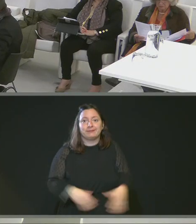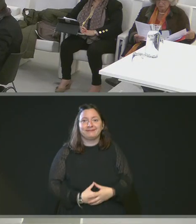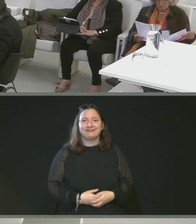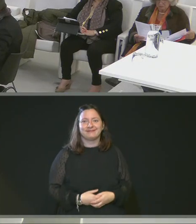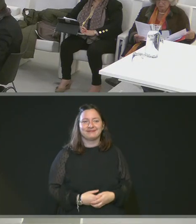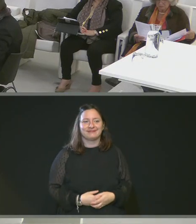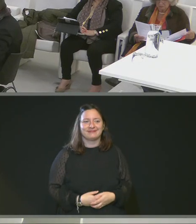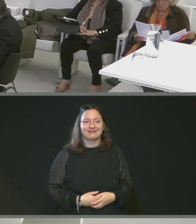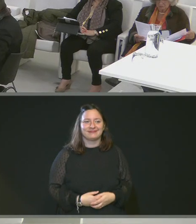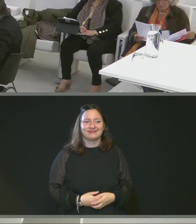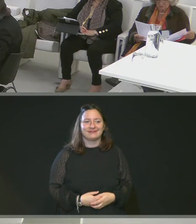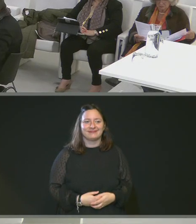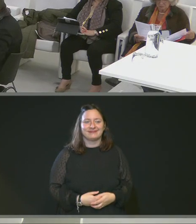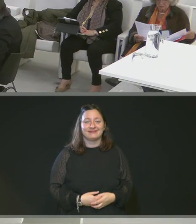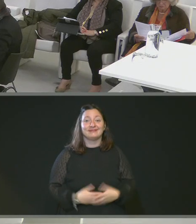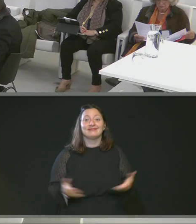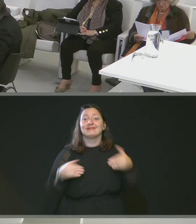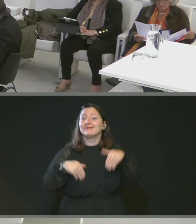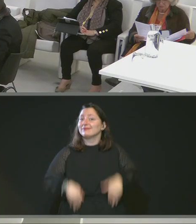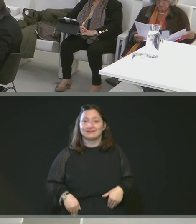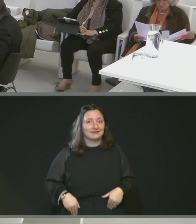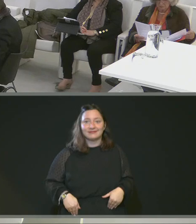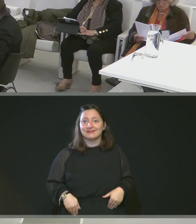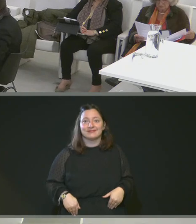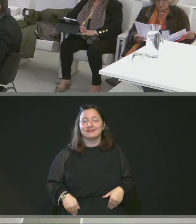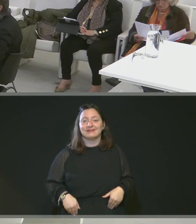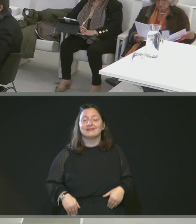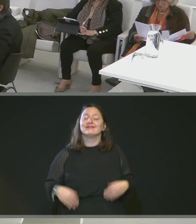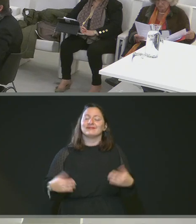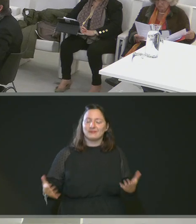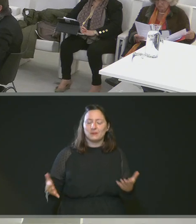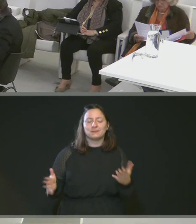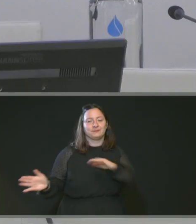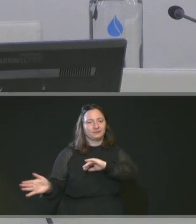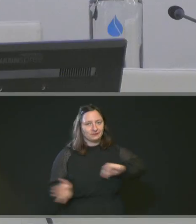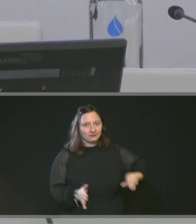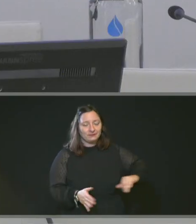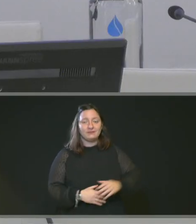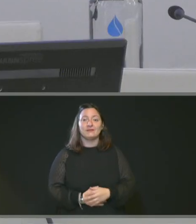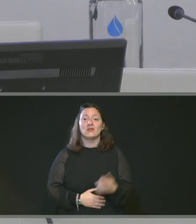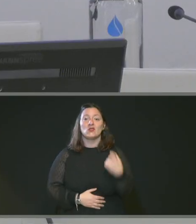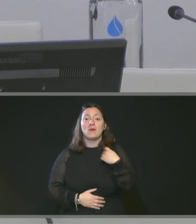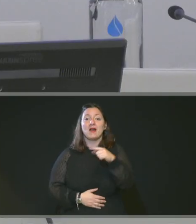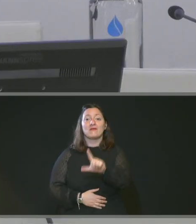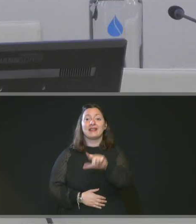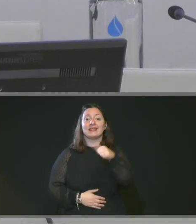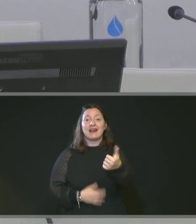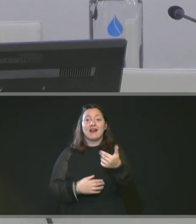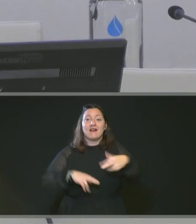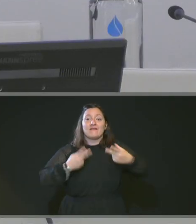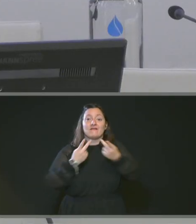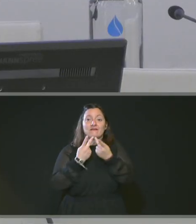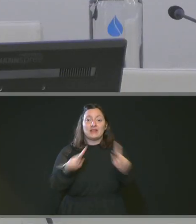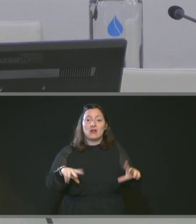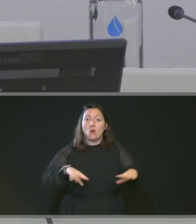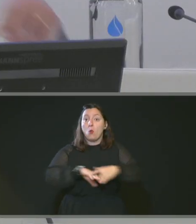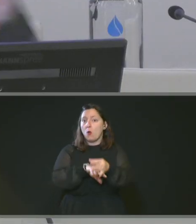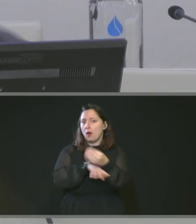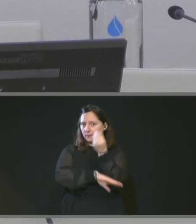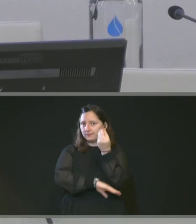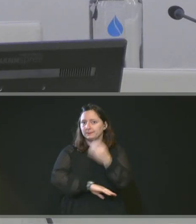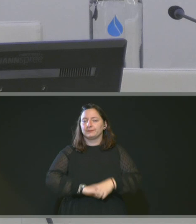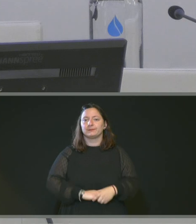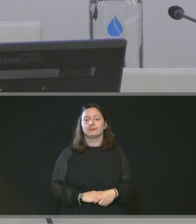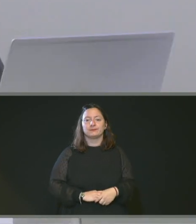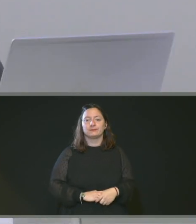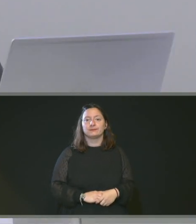OK. Qui s'abstient ? Personne. Très bien. Donc on passe à la délibération numéro 21. Rouen. Pour Rouen, ce sera